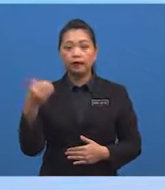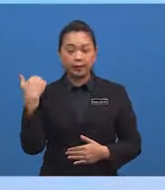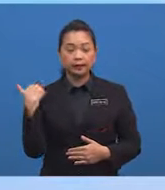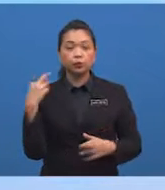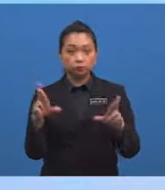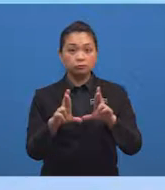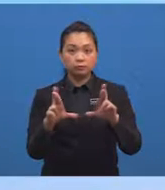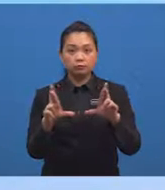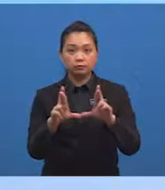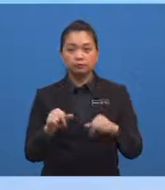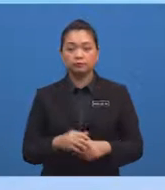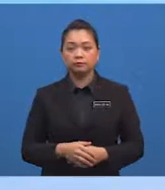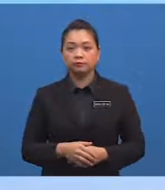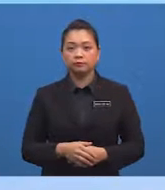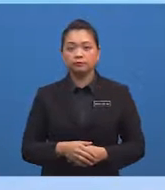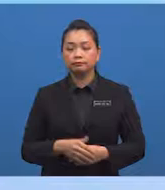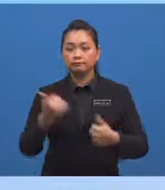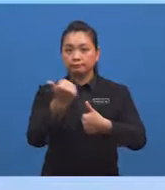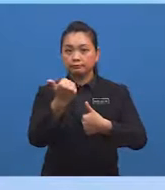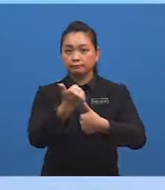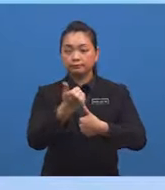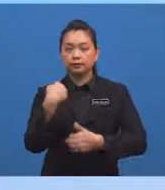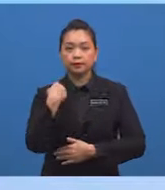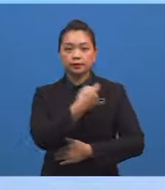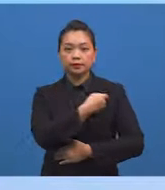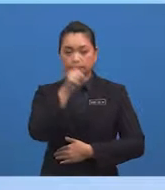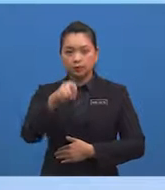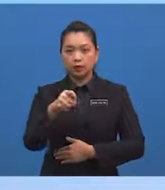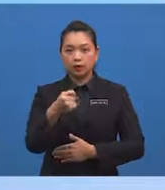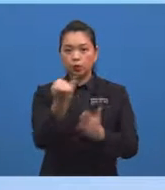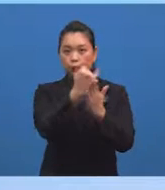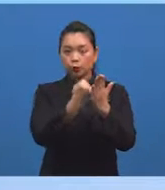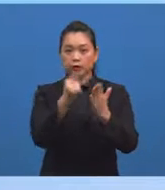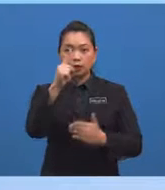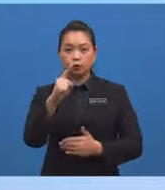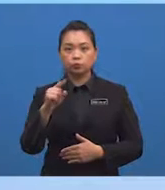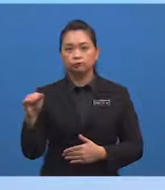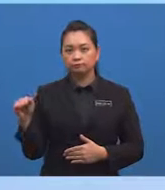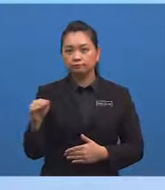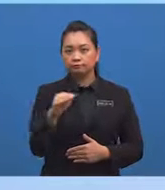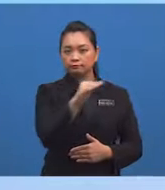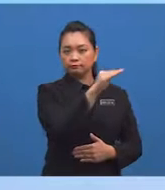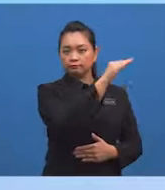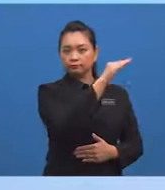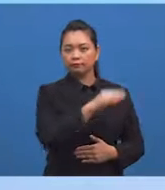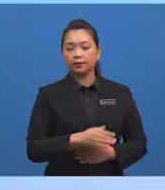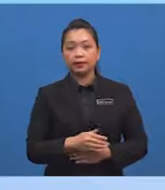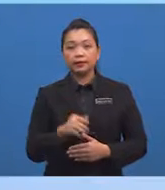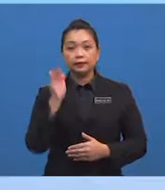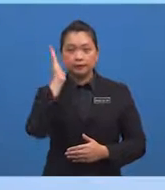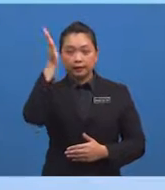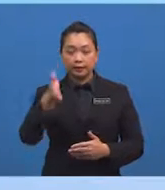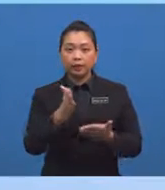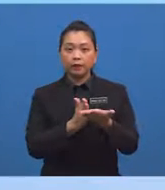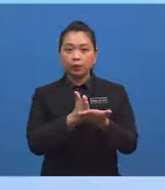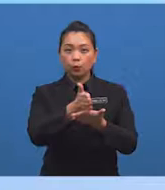ya Mula-mula kita lukiskan satu garisan lurus Yang akan melalui ketiga-tiga